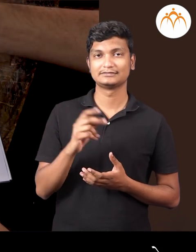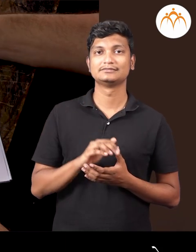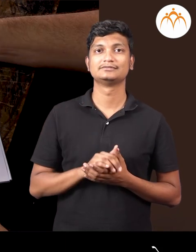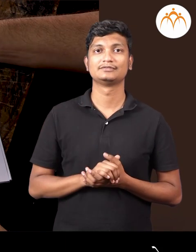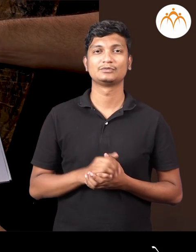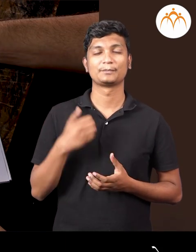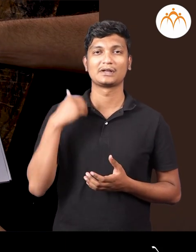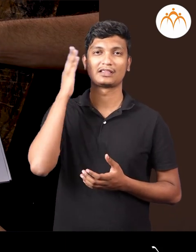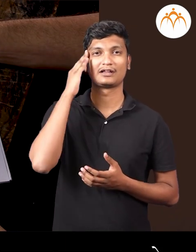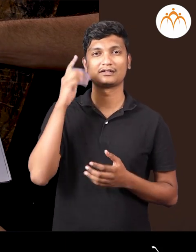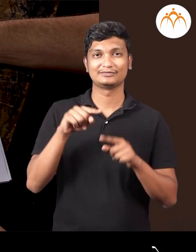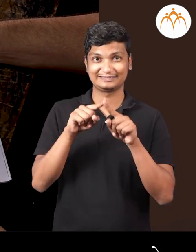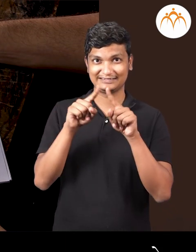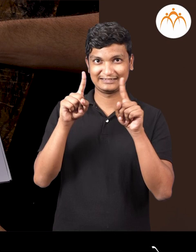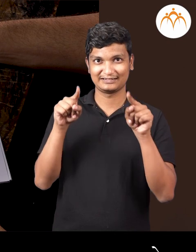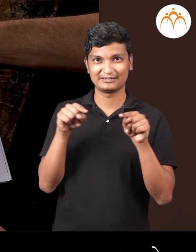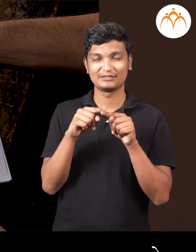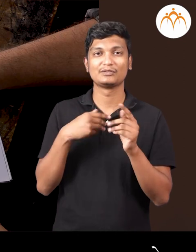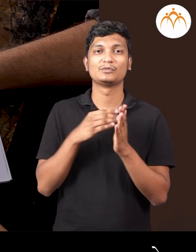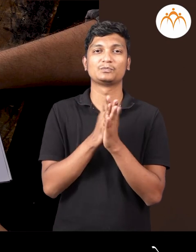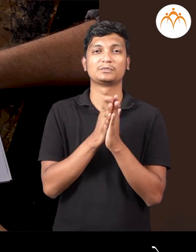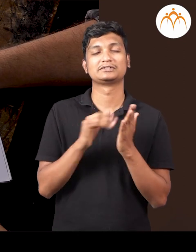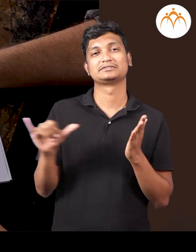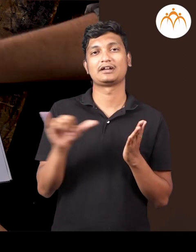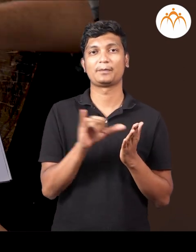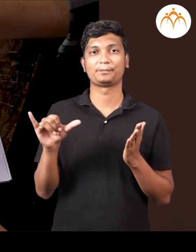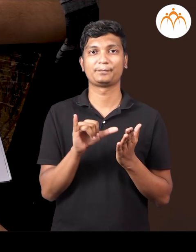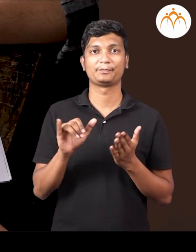हातर जवकोने, माला महिती आमचा पुस्त काता है,